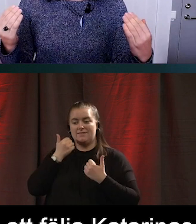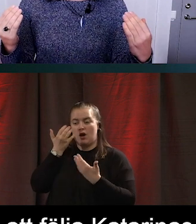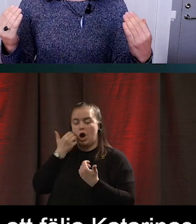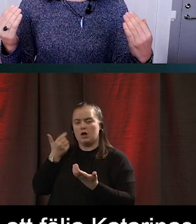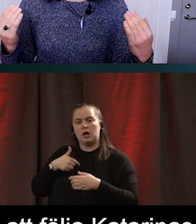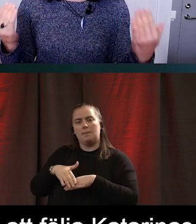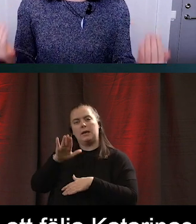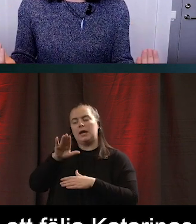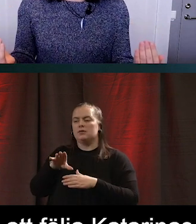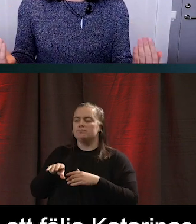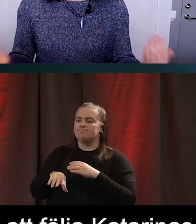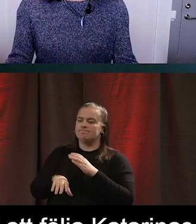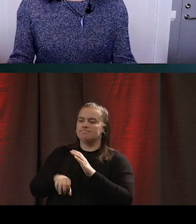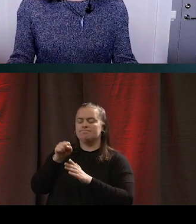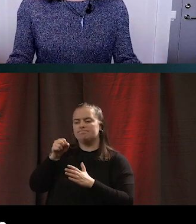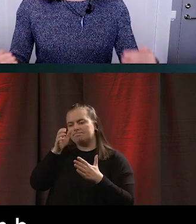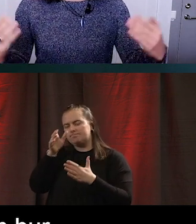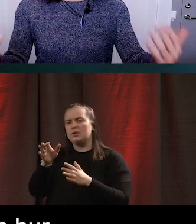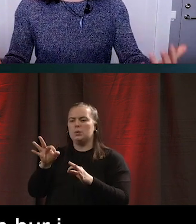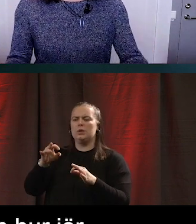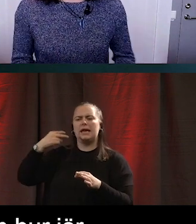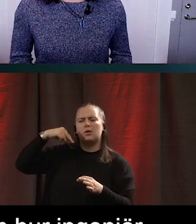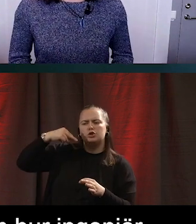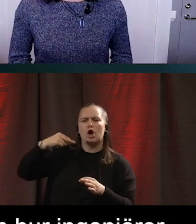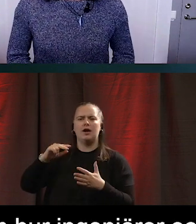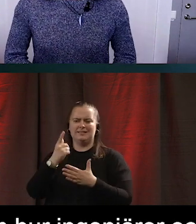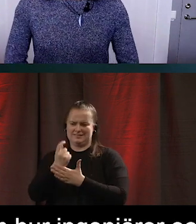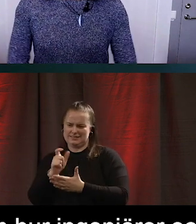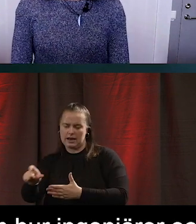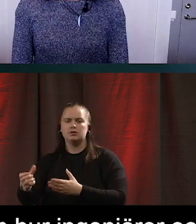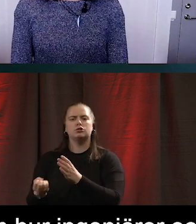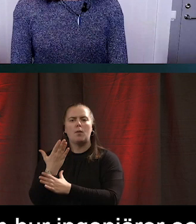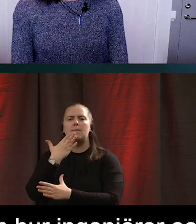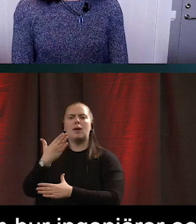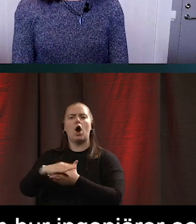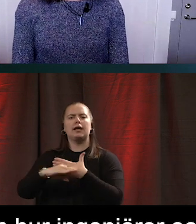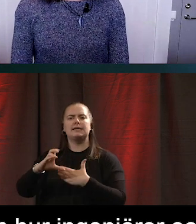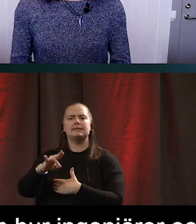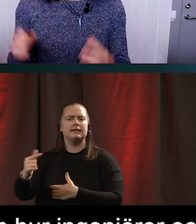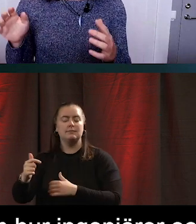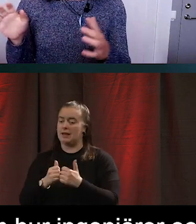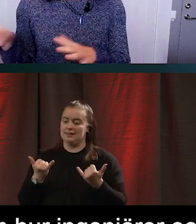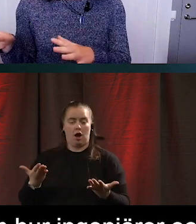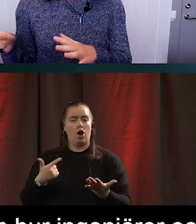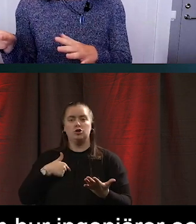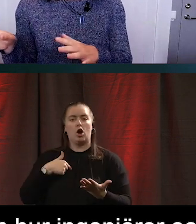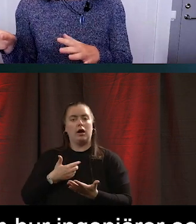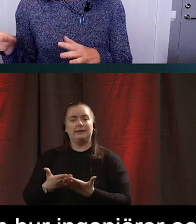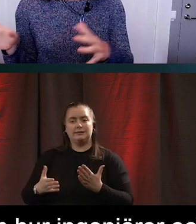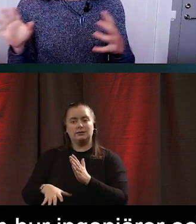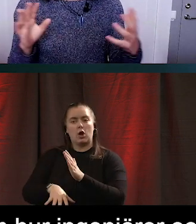ingenjörer och designers ska göra bra gränssnitt. Men idag ska jag alltså inte prata om hur man påverkar den